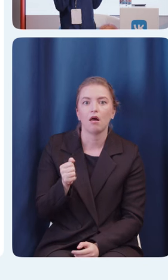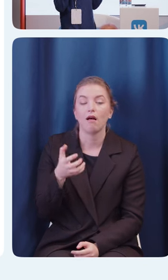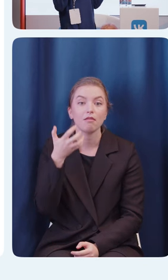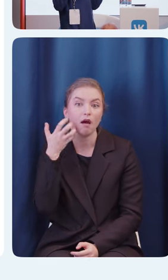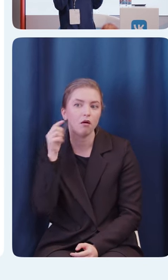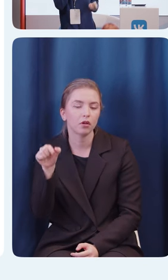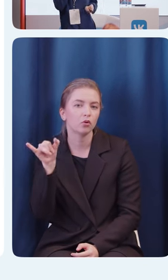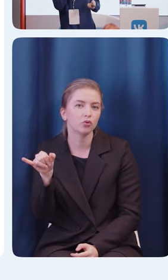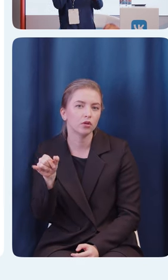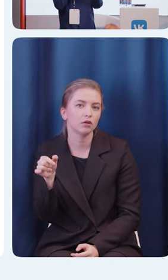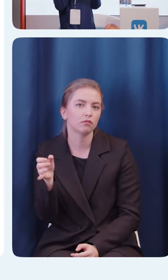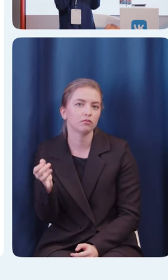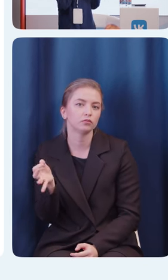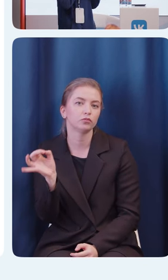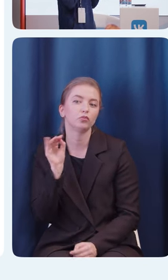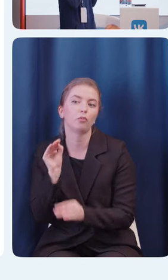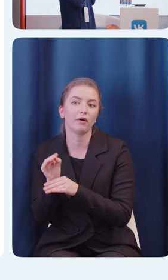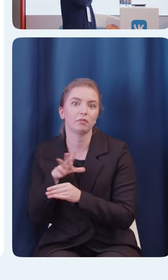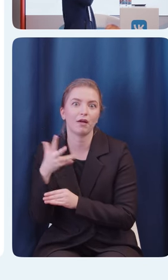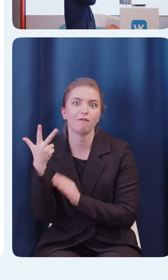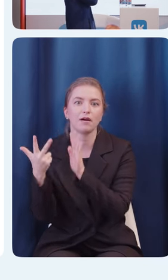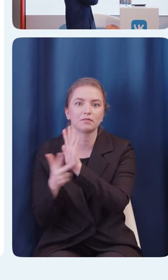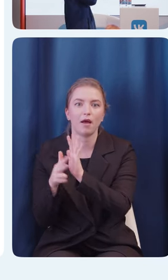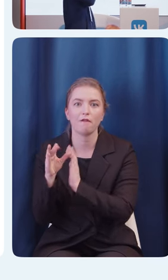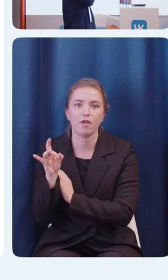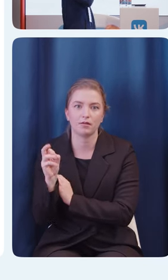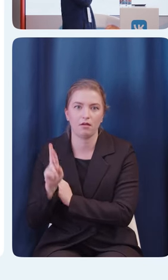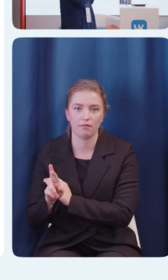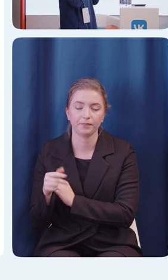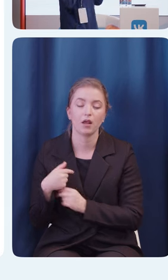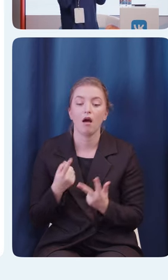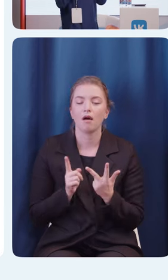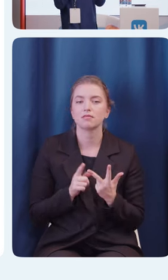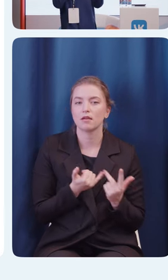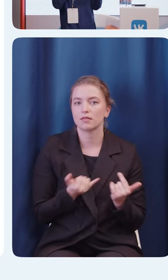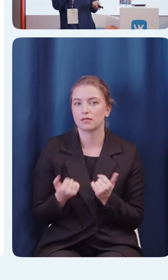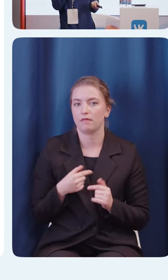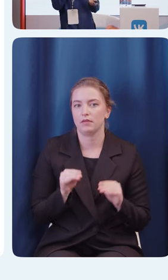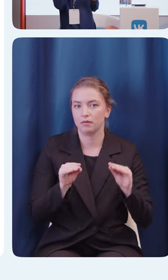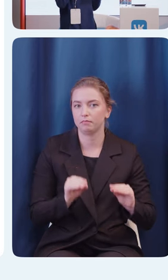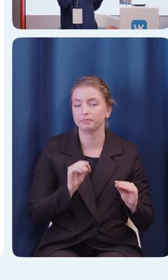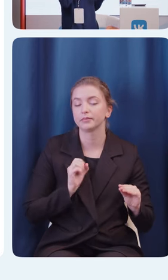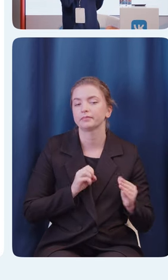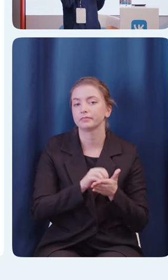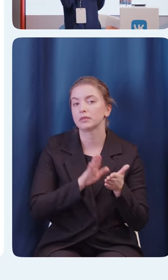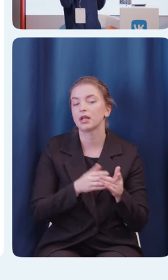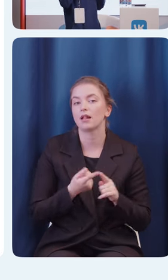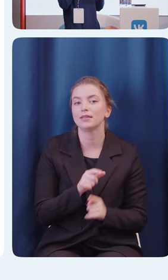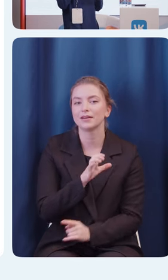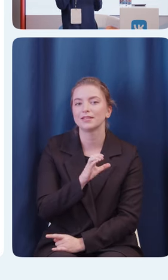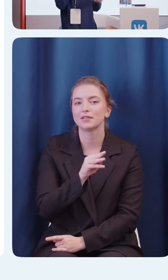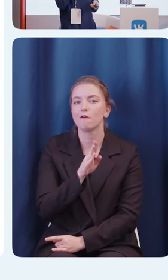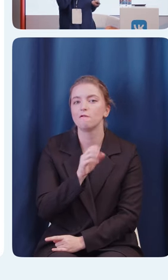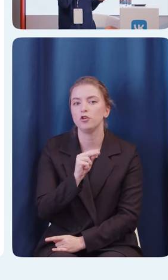с восьмой версии. Третий сервис, который я здесь выделил, это Switch Access. Он позволяет управлять